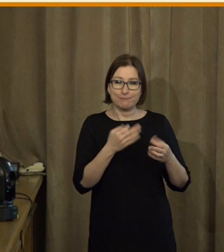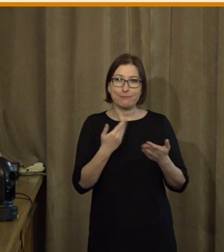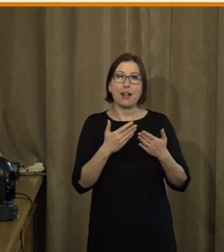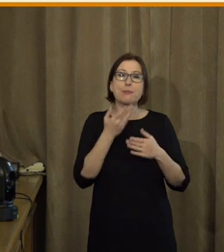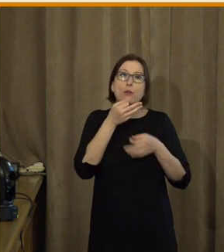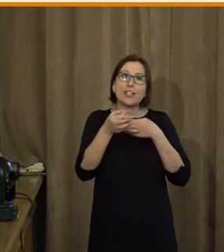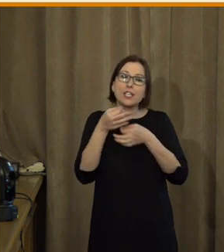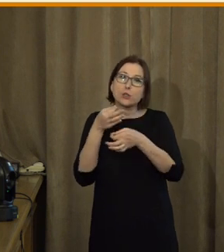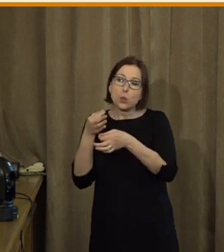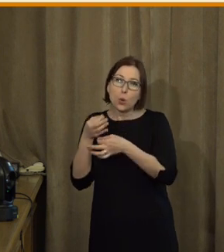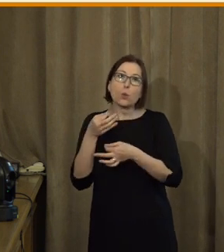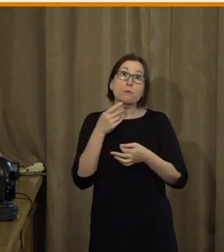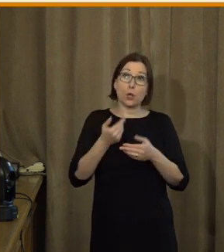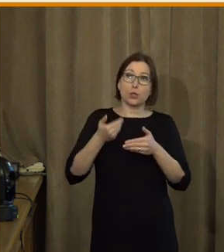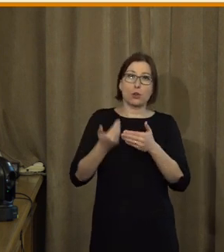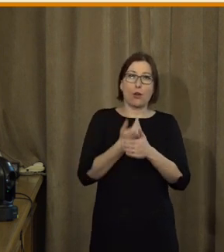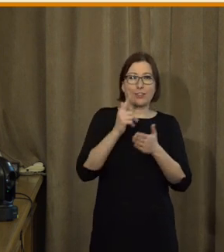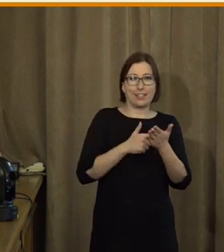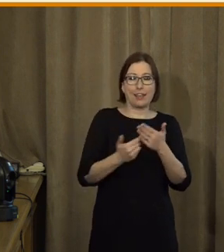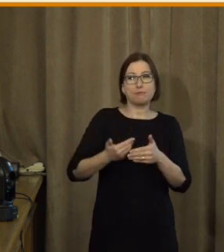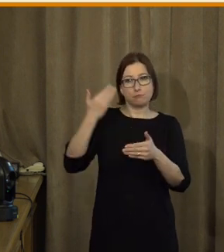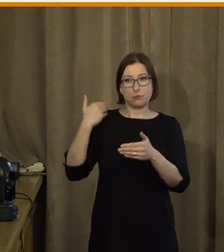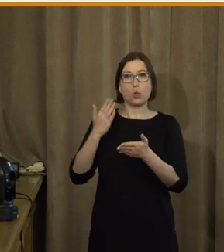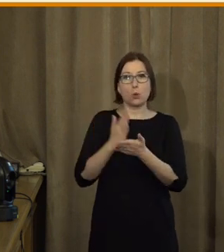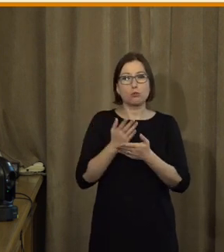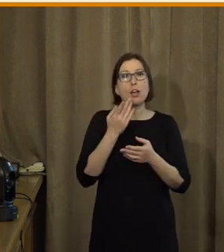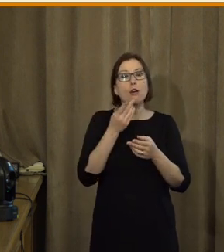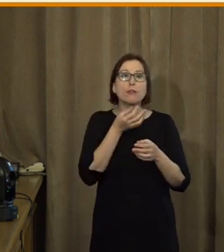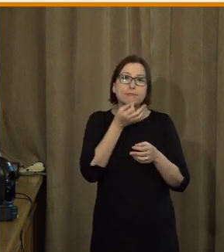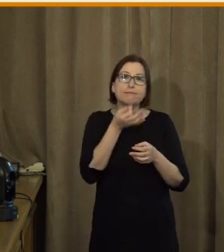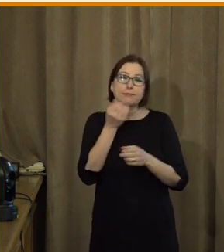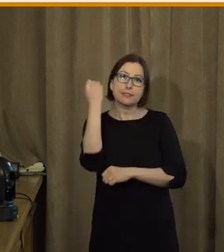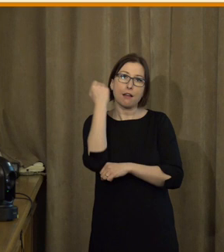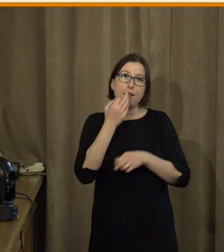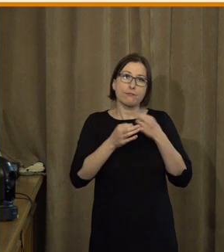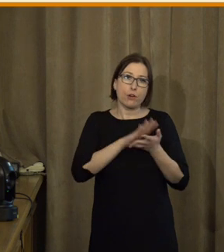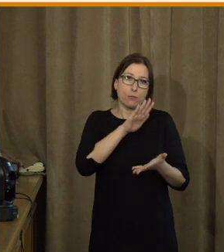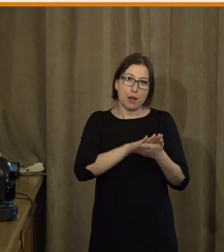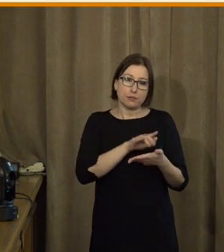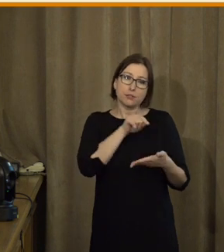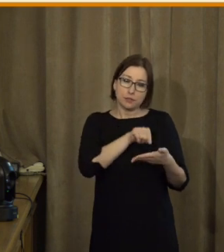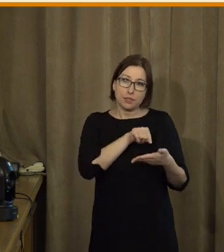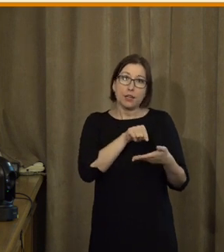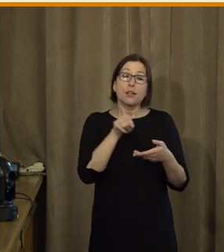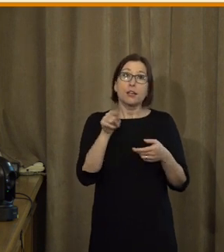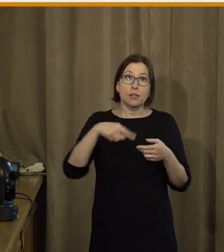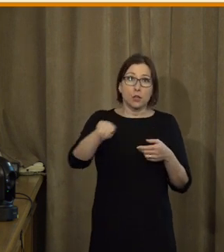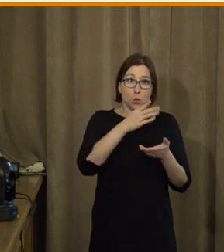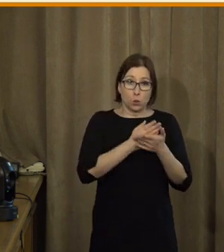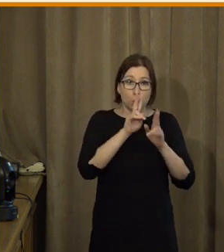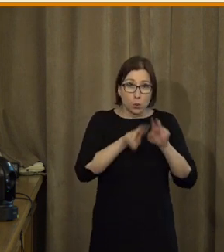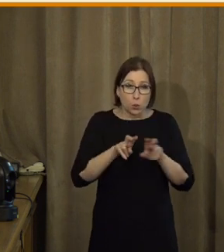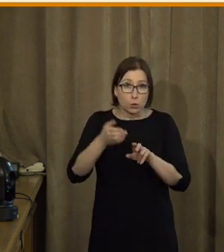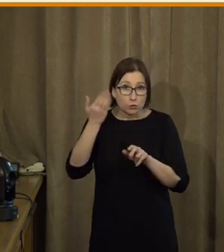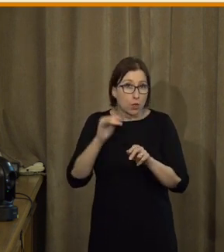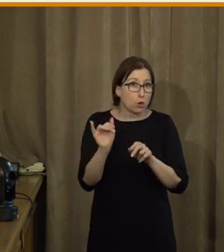tím cílem bylo primárně si říct, jaká data tady vůbec máme, jaké analýze k tomu existují, jaké jsou typy